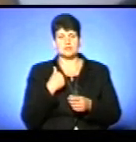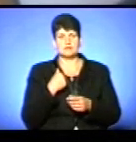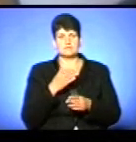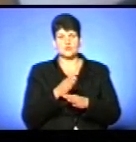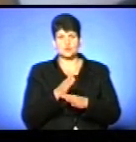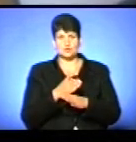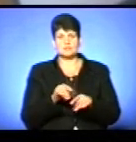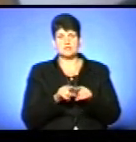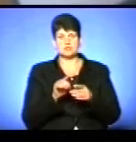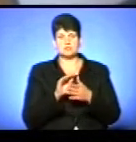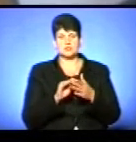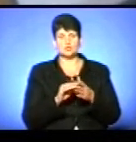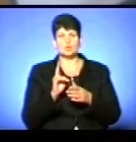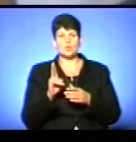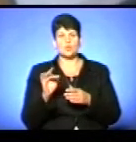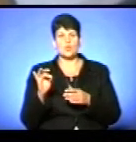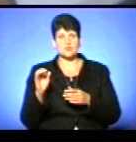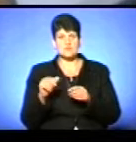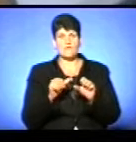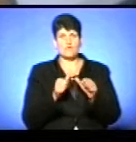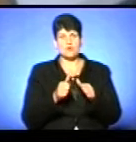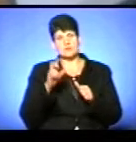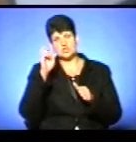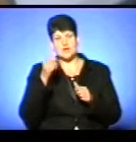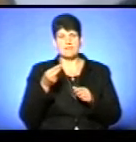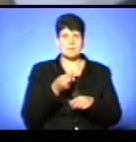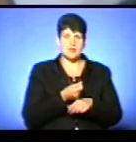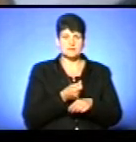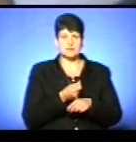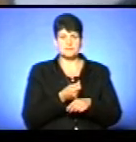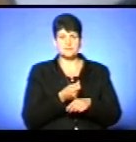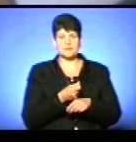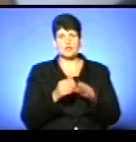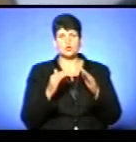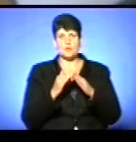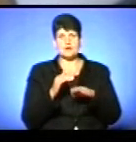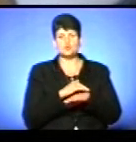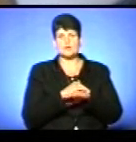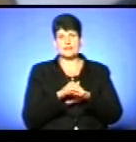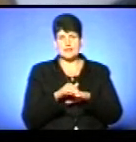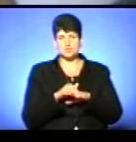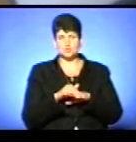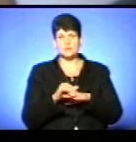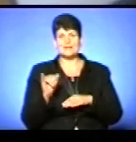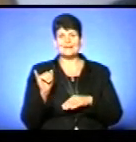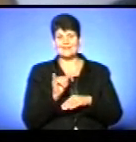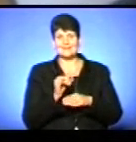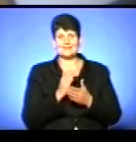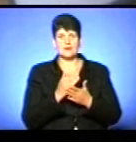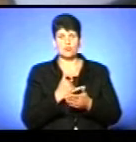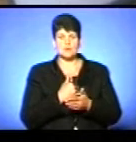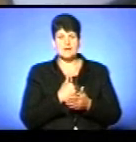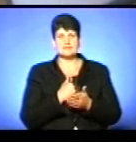Також вони вказують курс навчання, форма навчання державна платна, домашню адресу. І є в нас